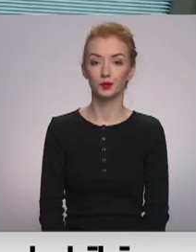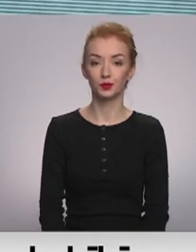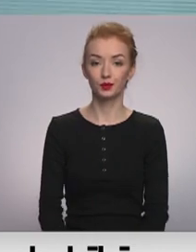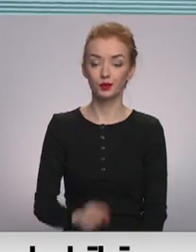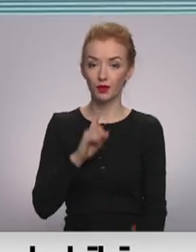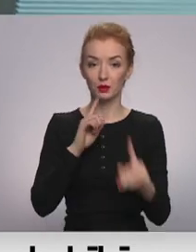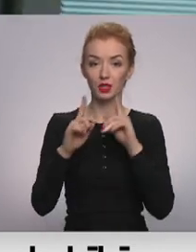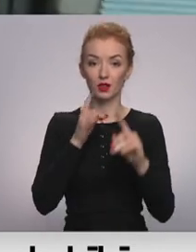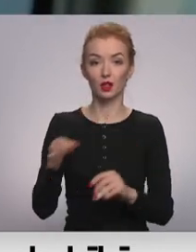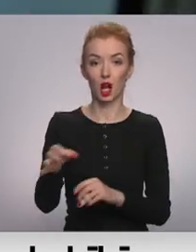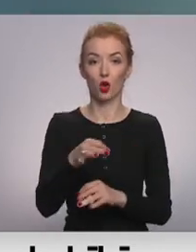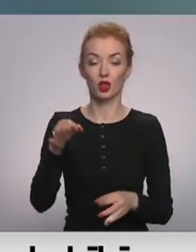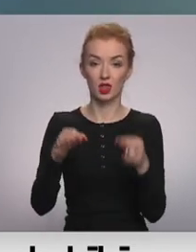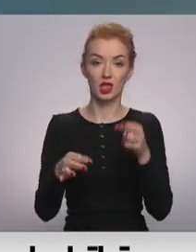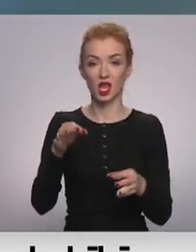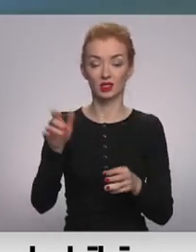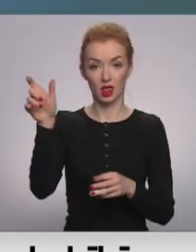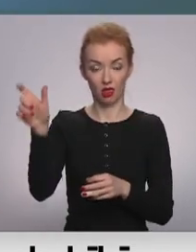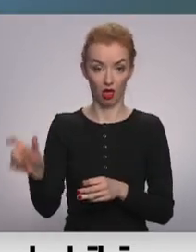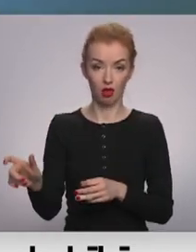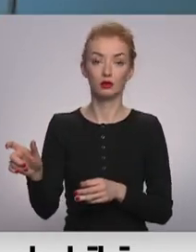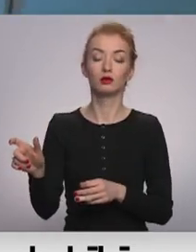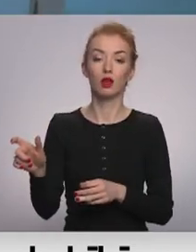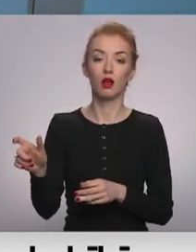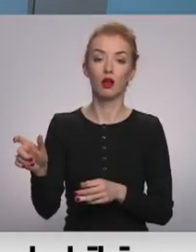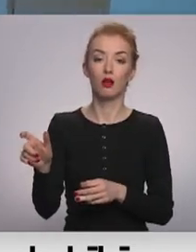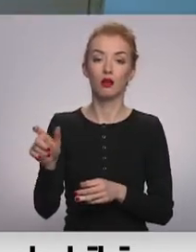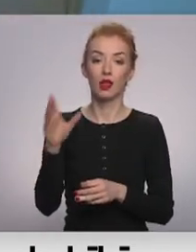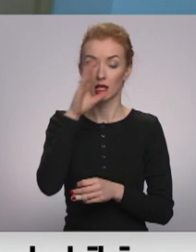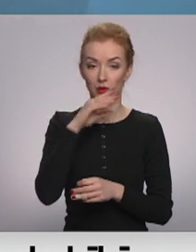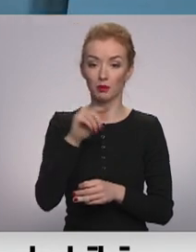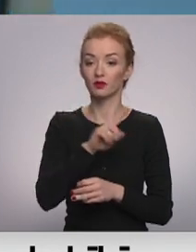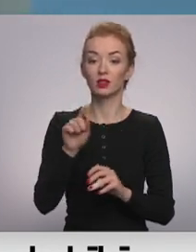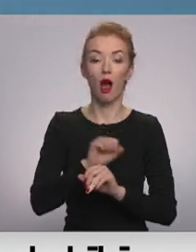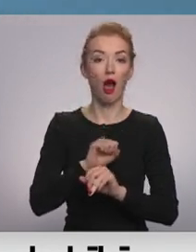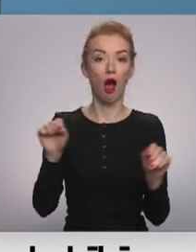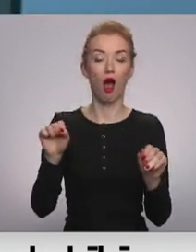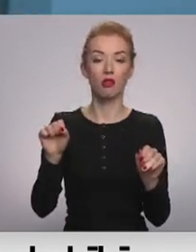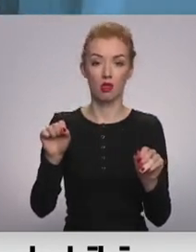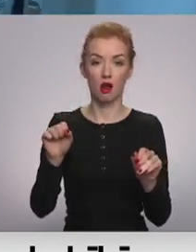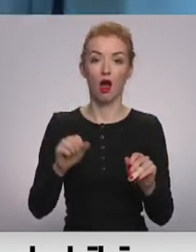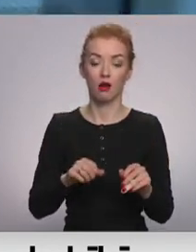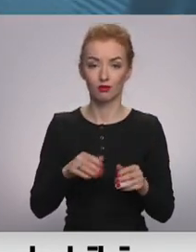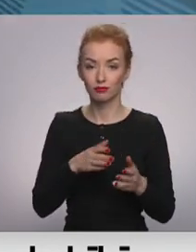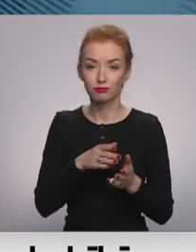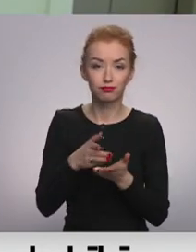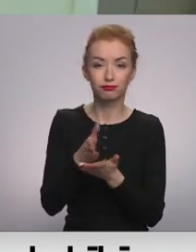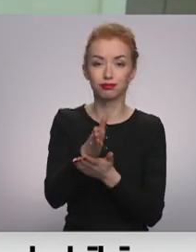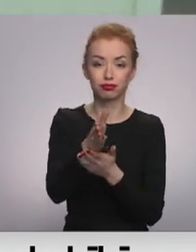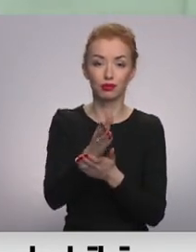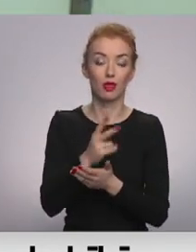Administratīvās rajona tiesas tiesnesa Lolita Andersona, iespējams, viss ātrāk no citiem pārvietojas pie tiesas namu,